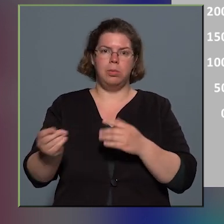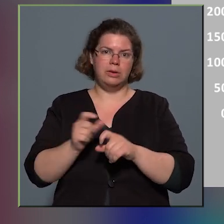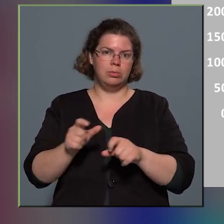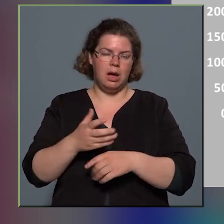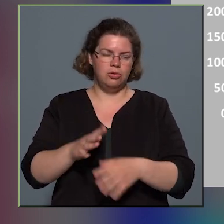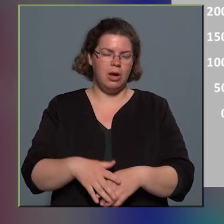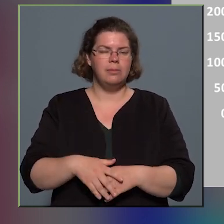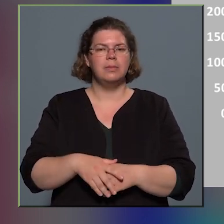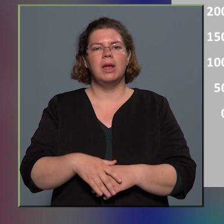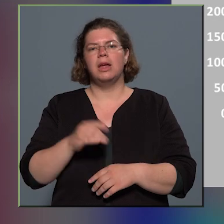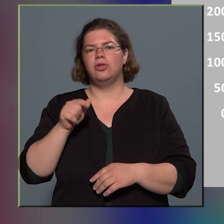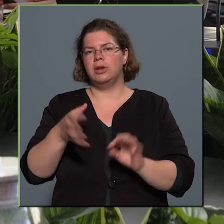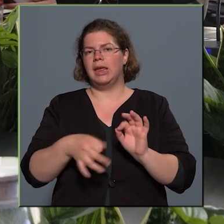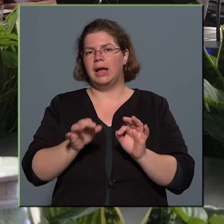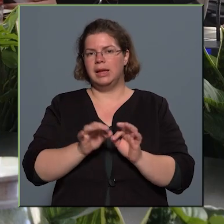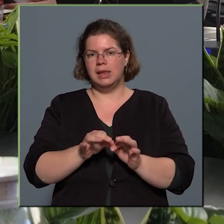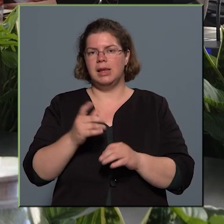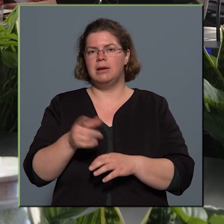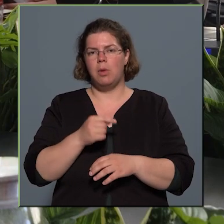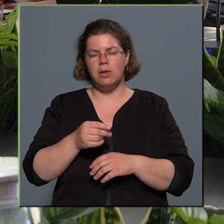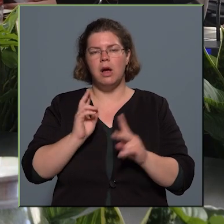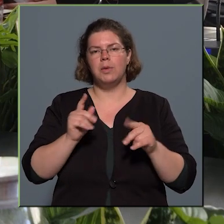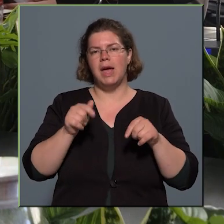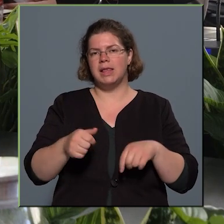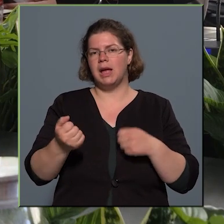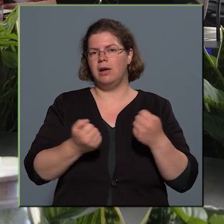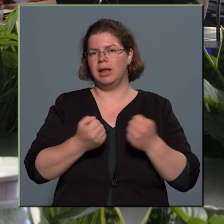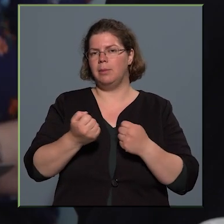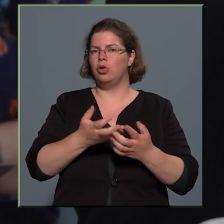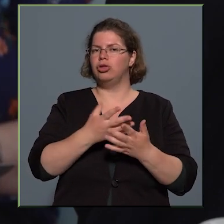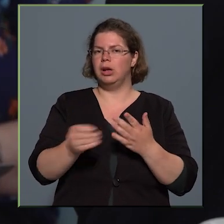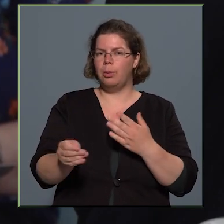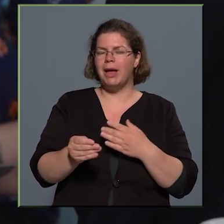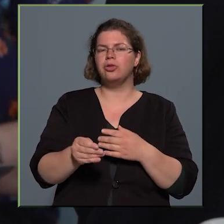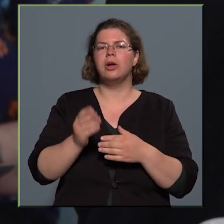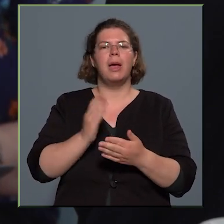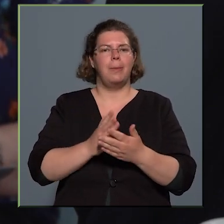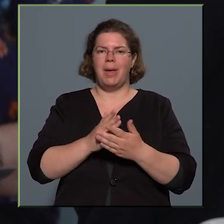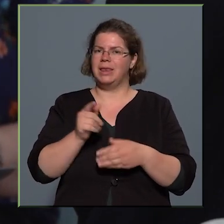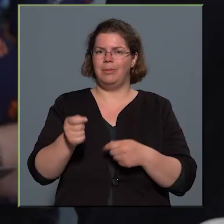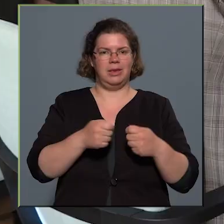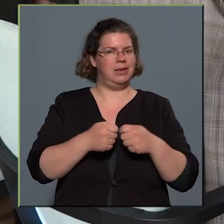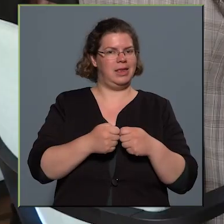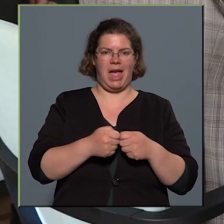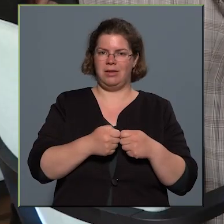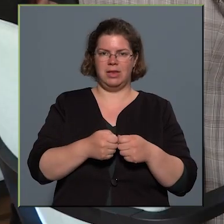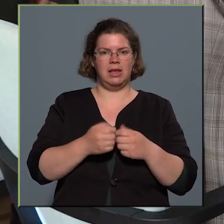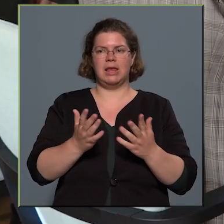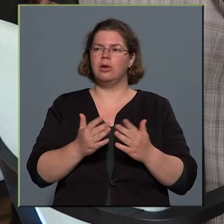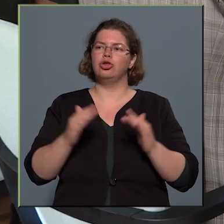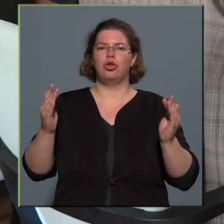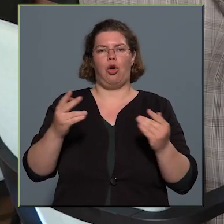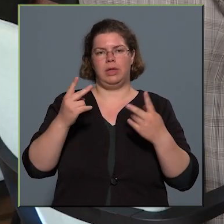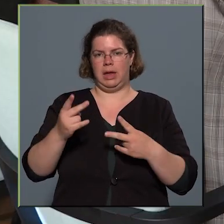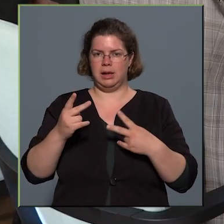illetve itt is mindenféleképpen kiegészíteném azzal, hogy ezek a gépkocsi lopások, ezek már nem azok a szervezetszerű, nagyértékű